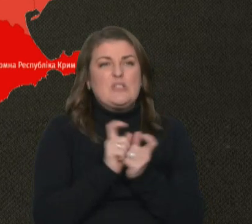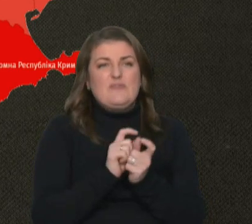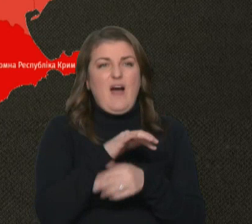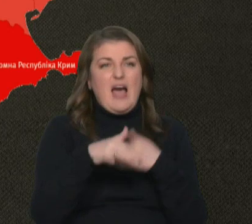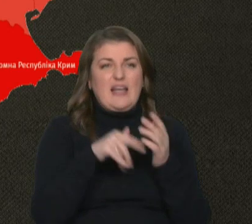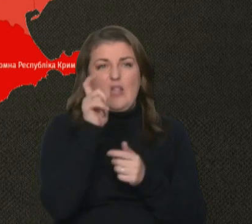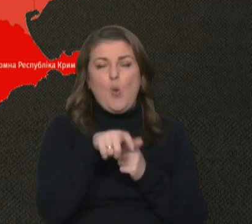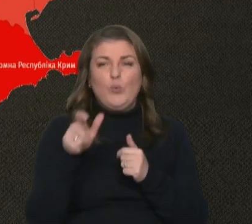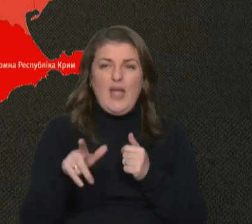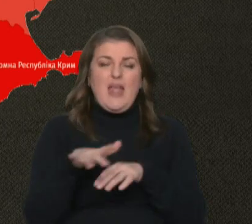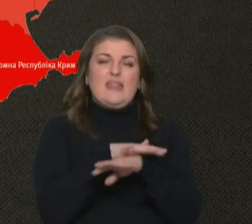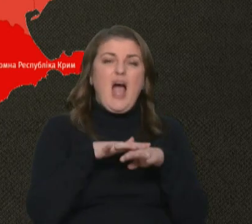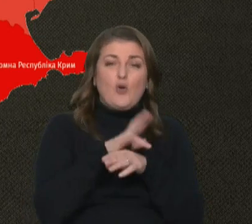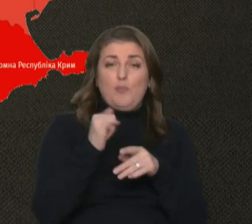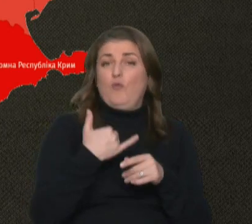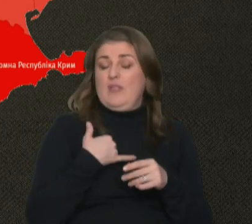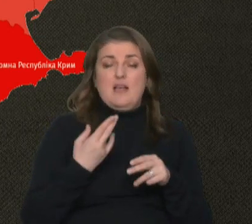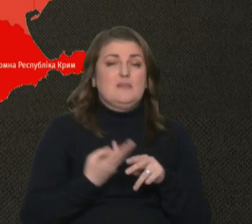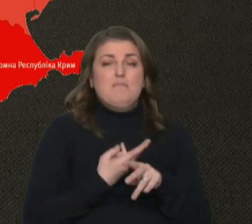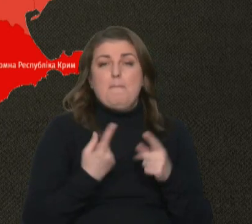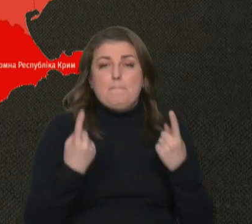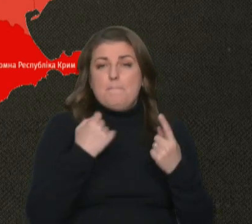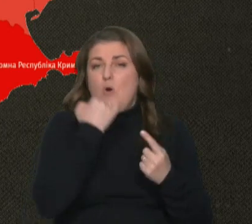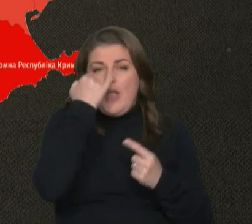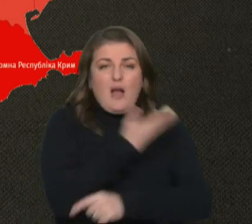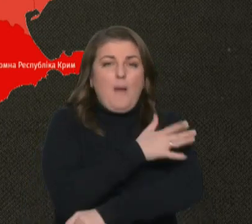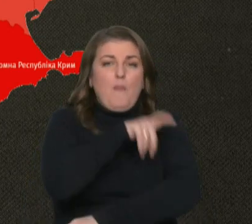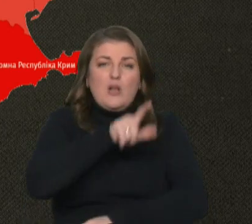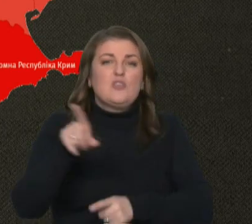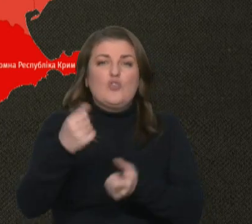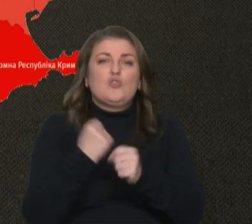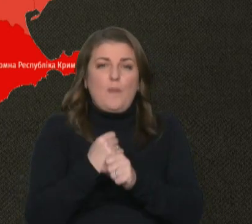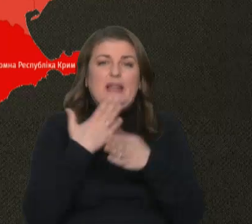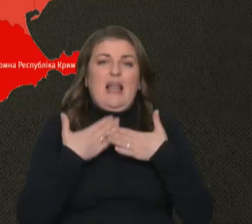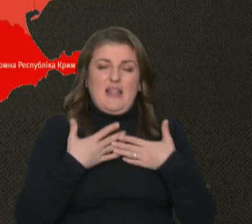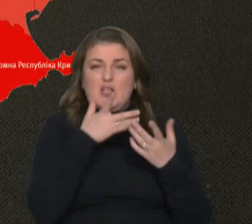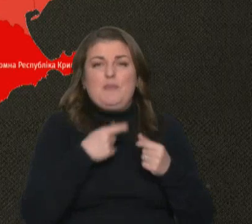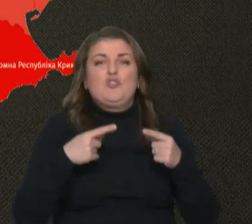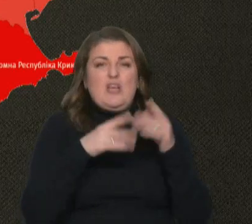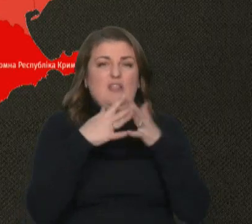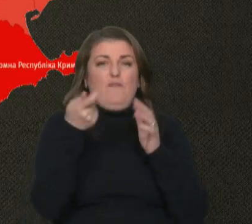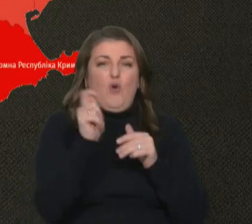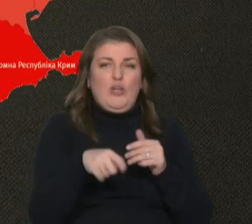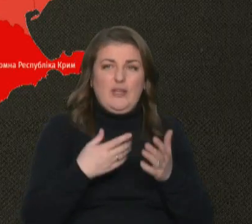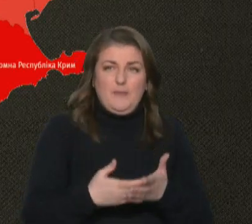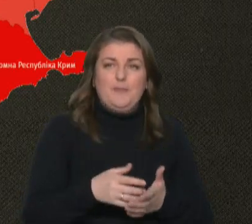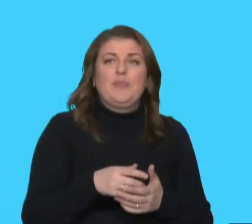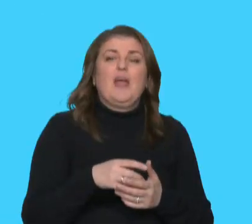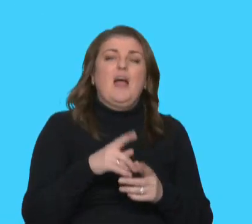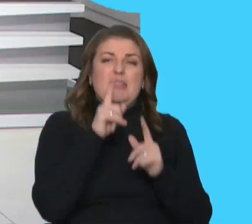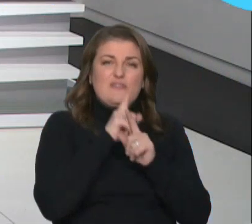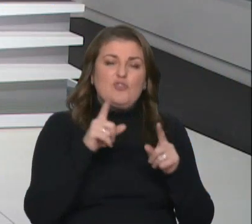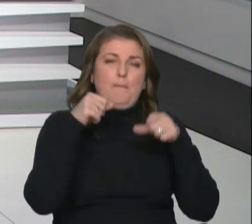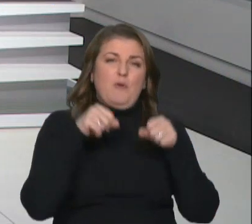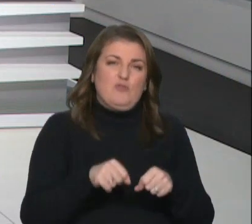людей, народи, бо в нас безмежна подяка полякам за те, що вони зробили для нас під час війни. Андрій Дещиця, надзвичайний